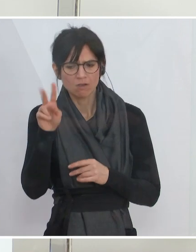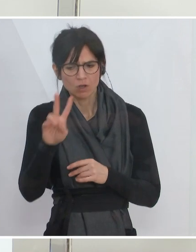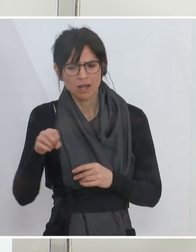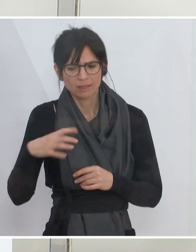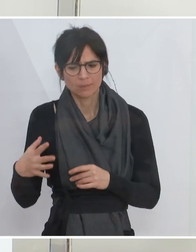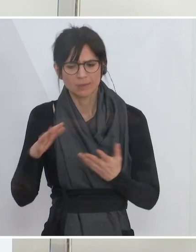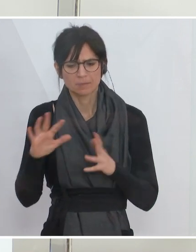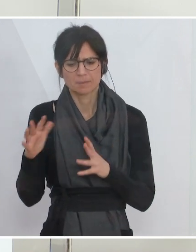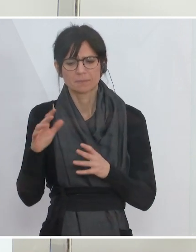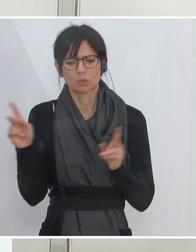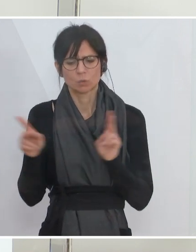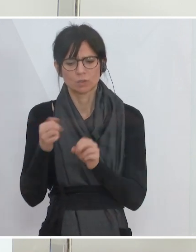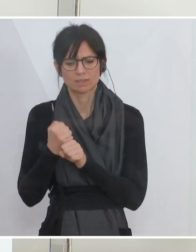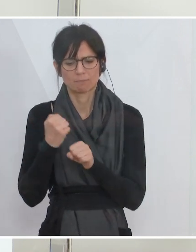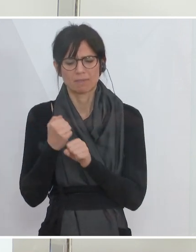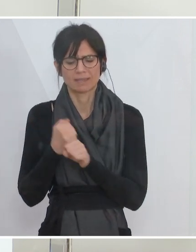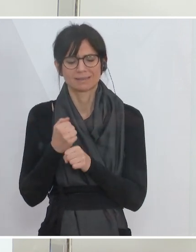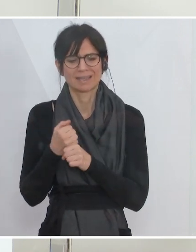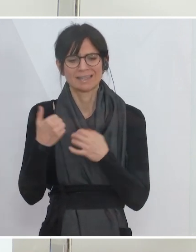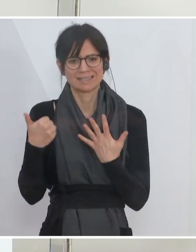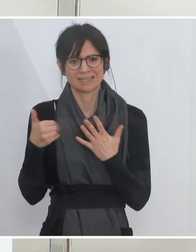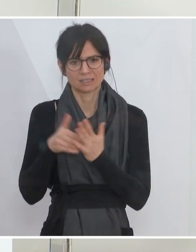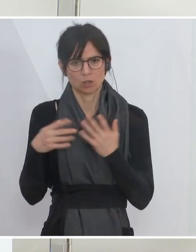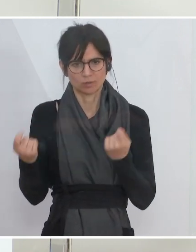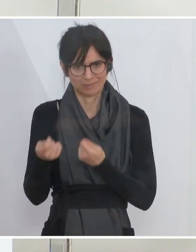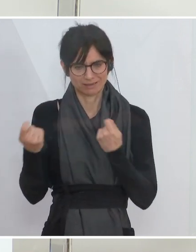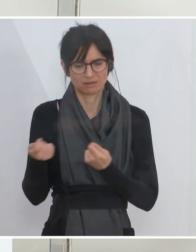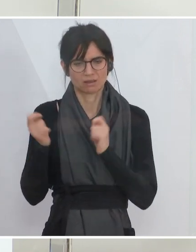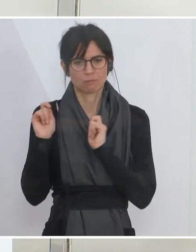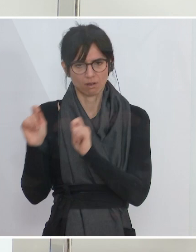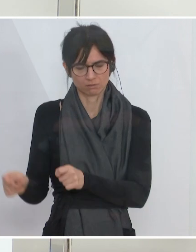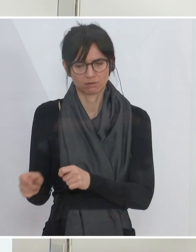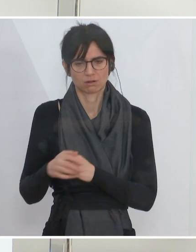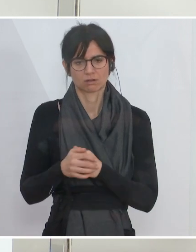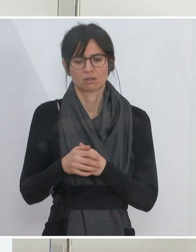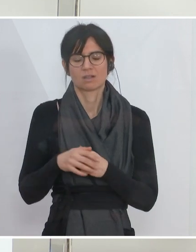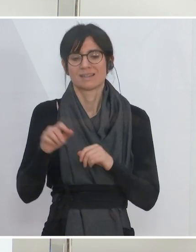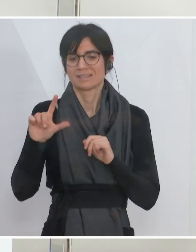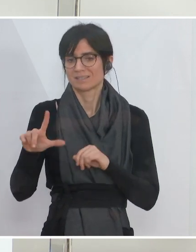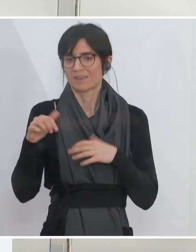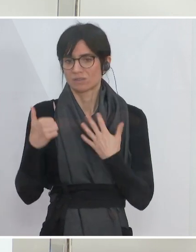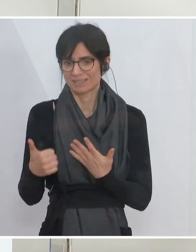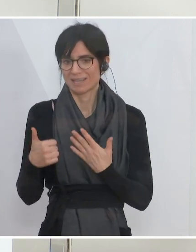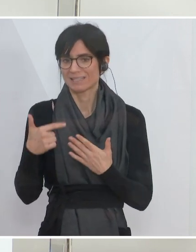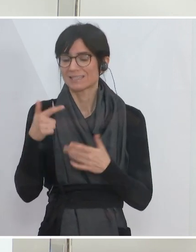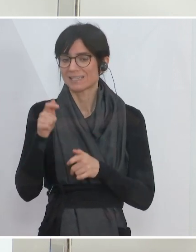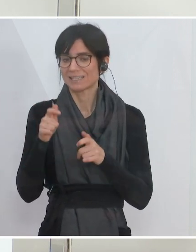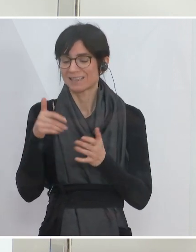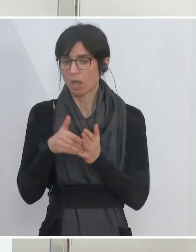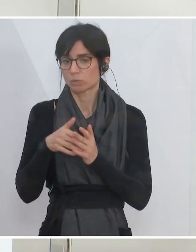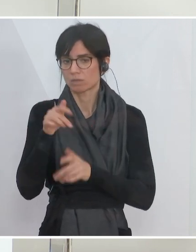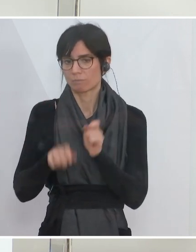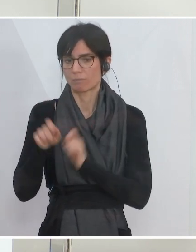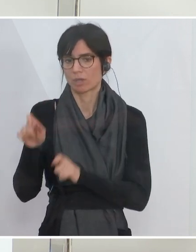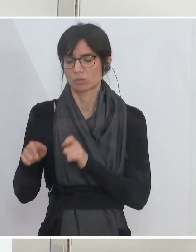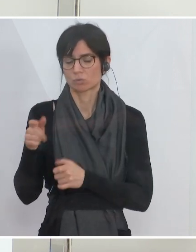etwa Kurzarbeitsanträge von rund 6.000 Betrieben für mehr als 62.000 Arbeitnehmerinnen und Arbeitnehmer und